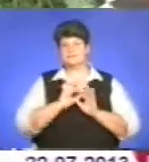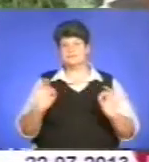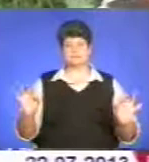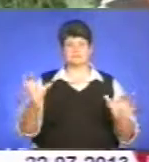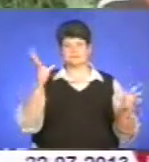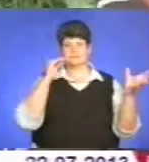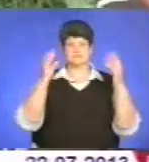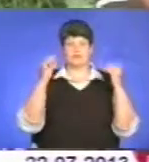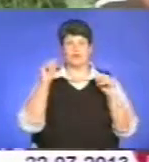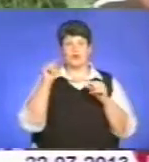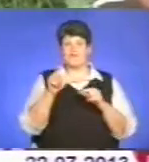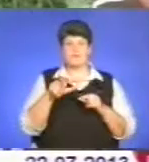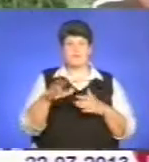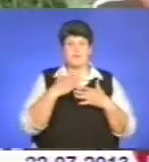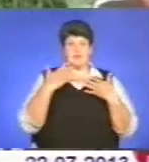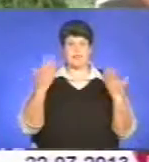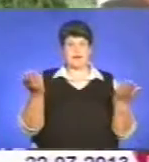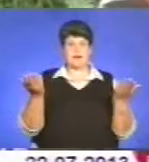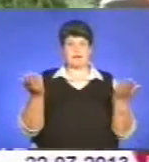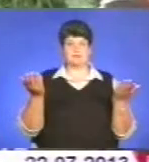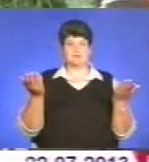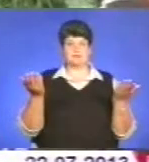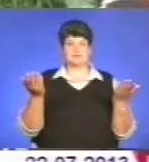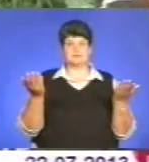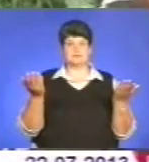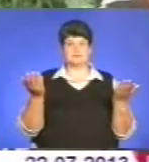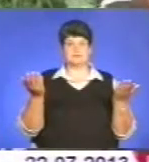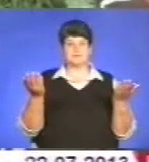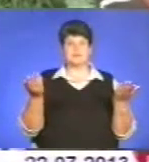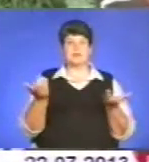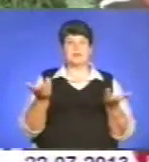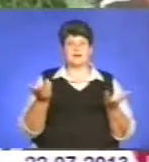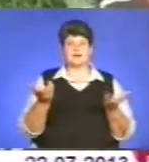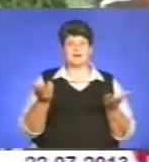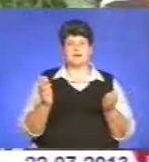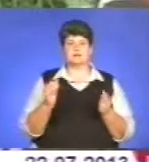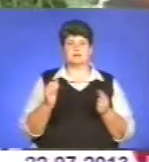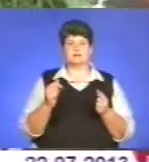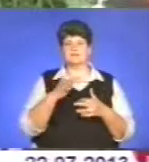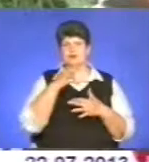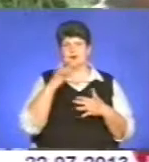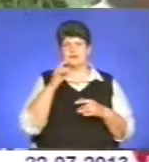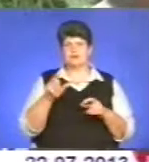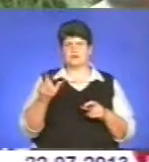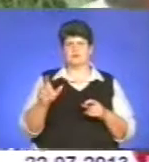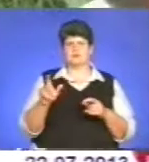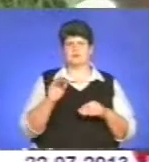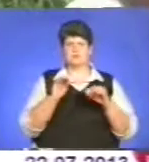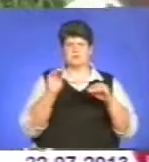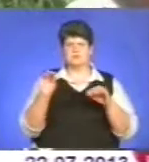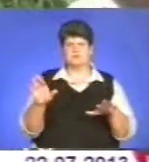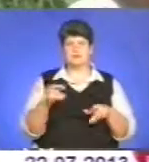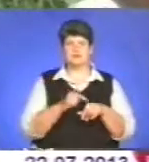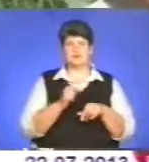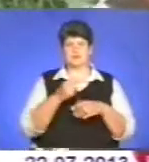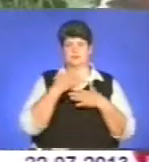Такого в Європі, наприклад, немає. Яка заселена густіше, цього просто там не